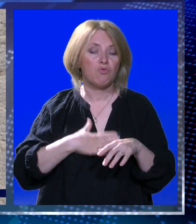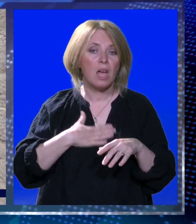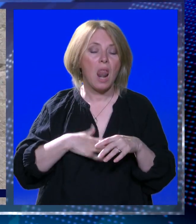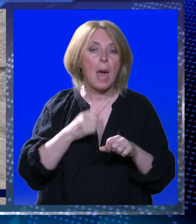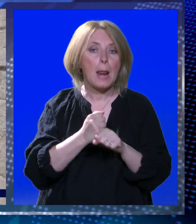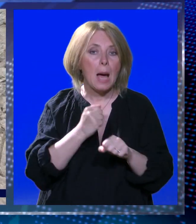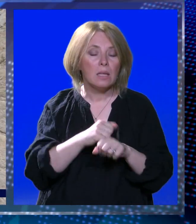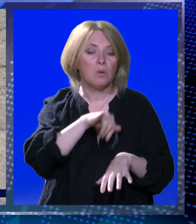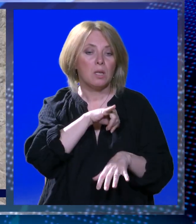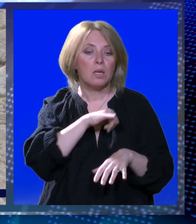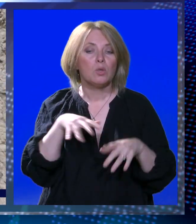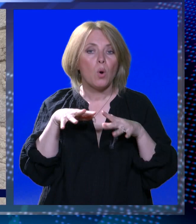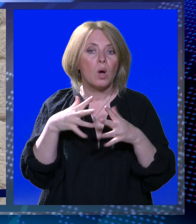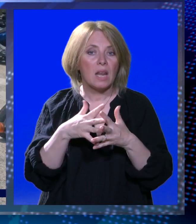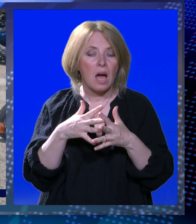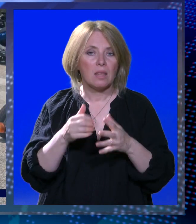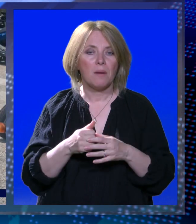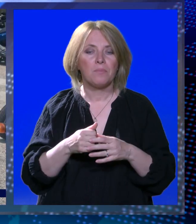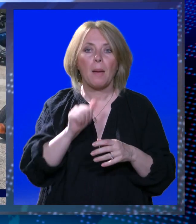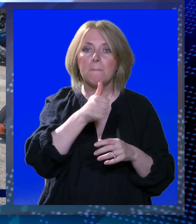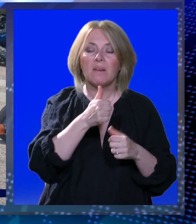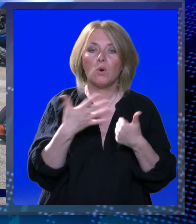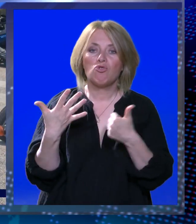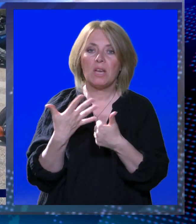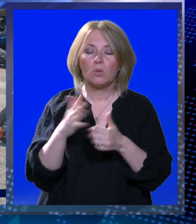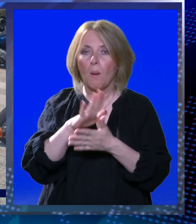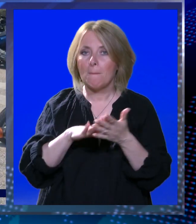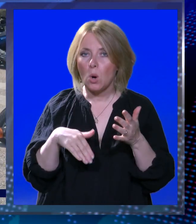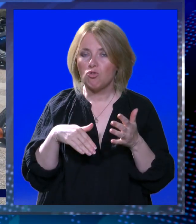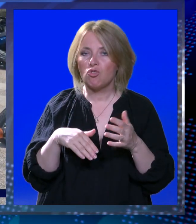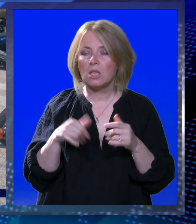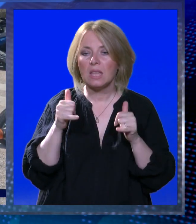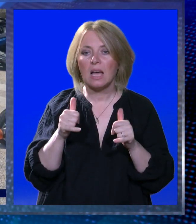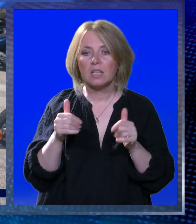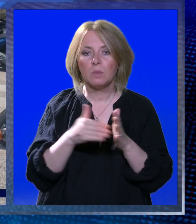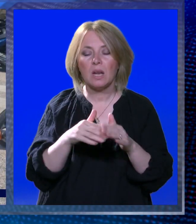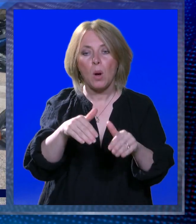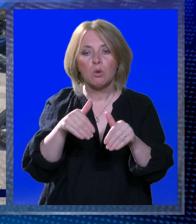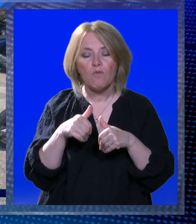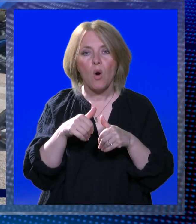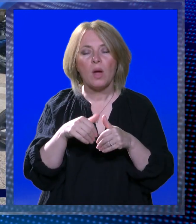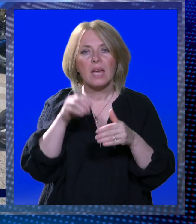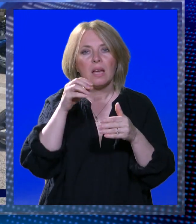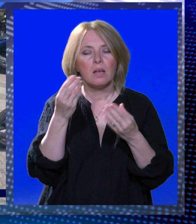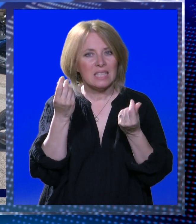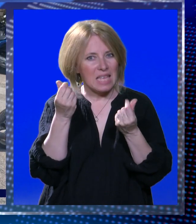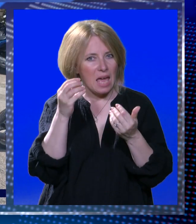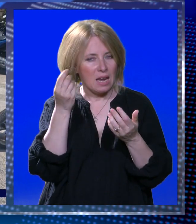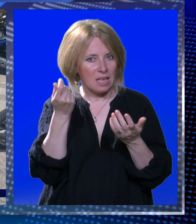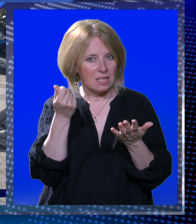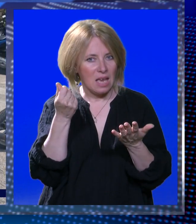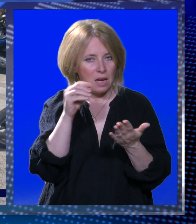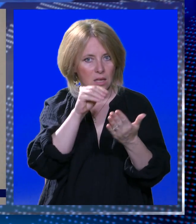volni raditi u interesu grada i njegovih građana. 1. šestoga počinje, trebao bi danas usvojiti cijenik. Cijenik posebno